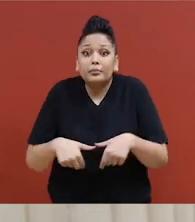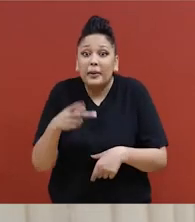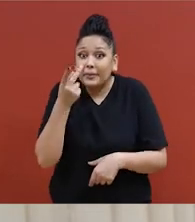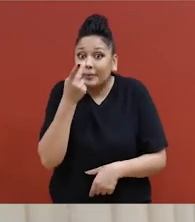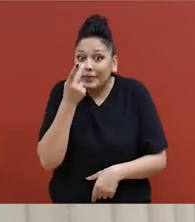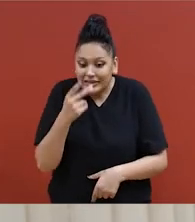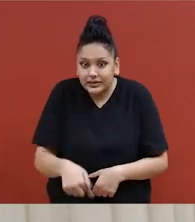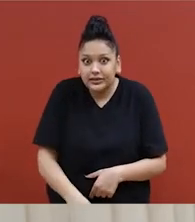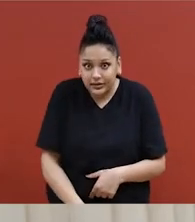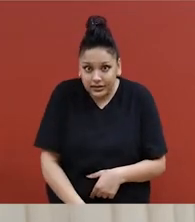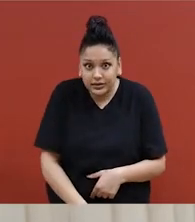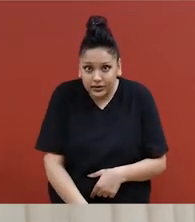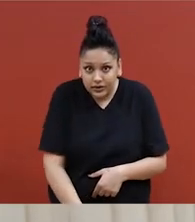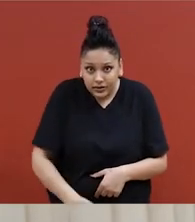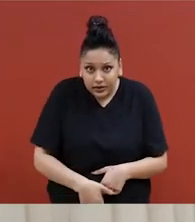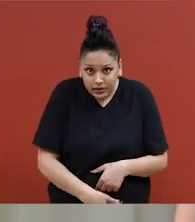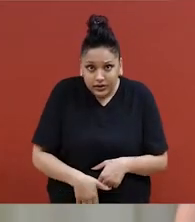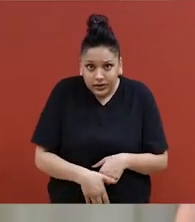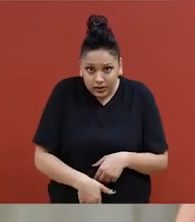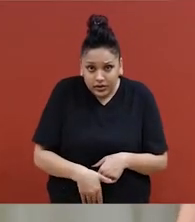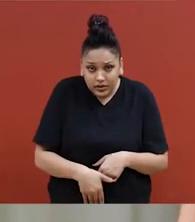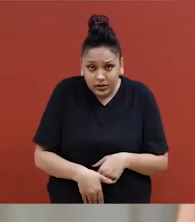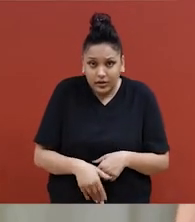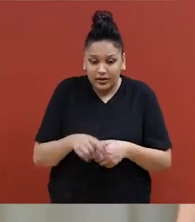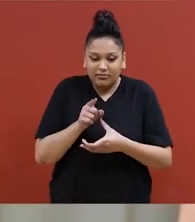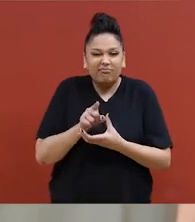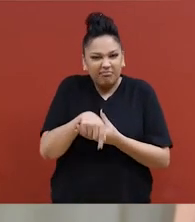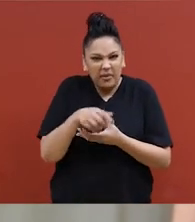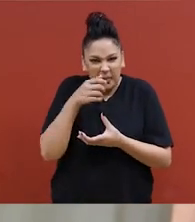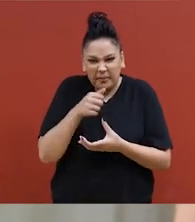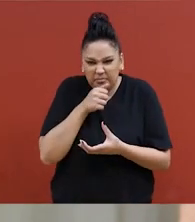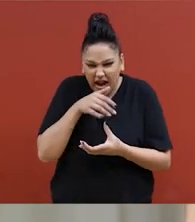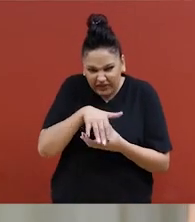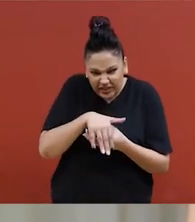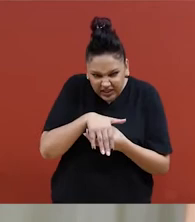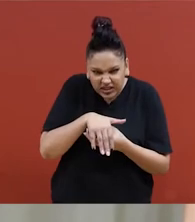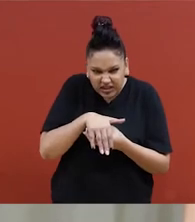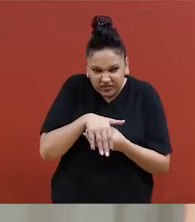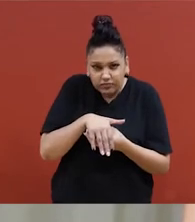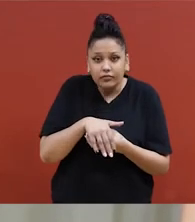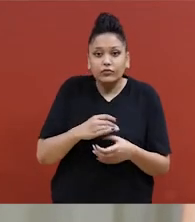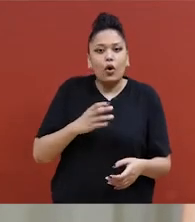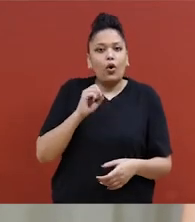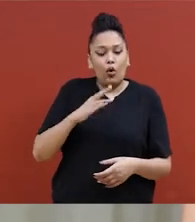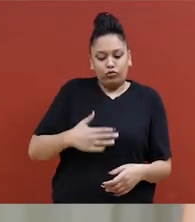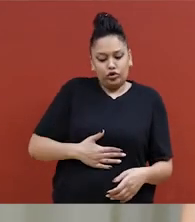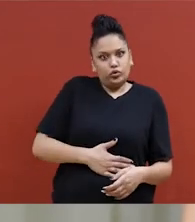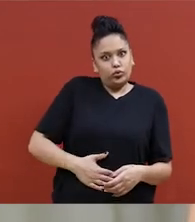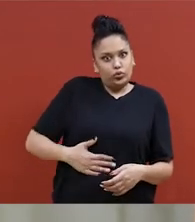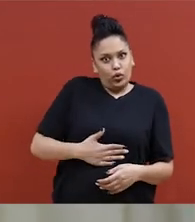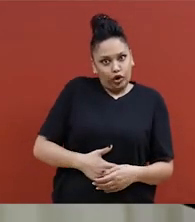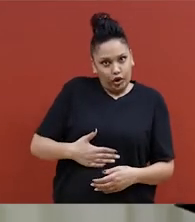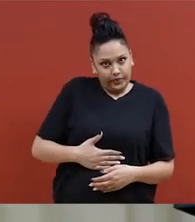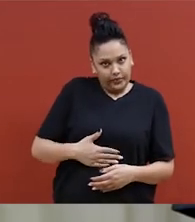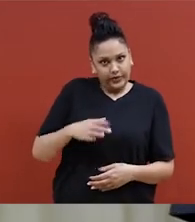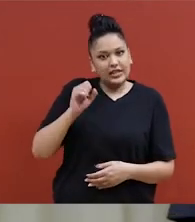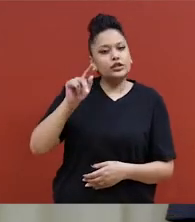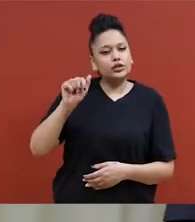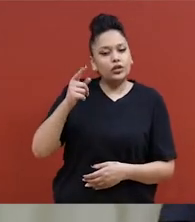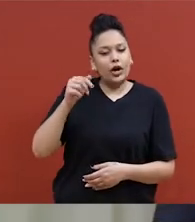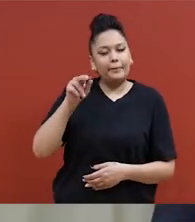génitales sont une cible, tout comme l'abdomen autour de la zone du nombril ainsi que le plexus solaire.